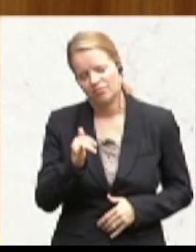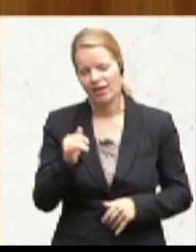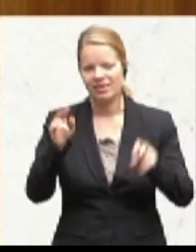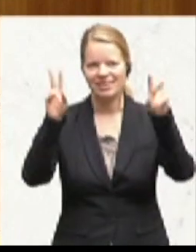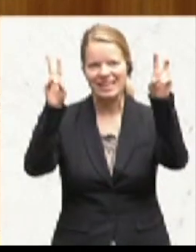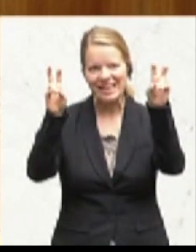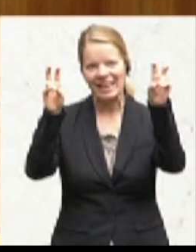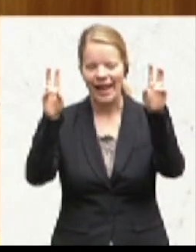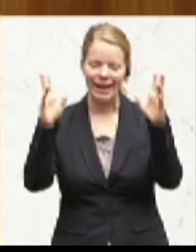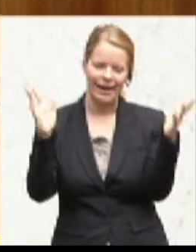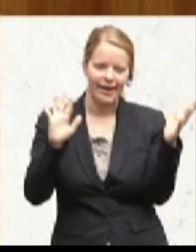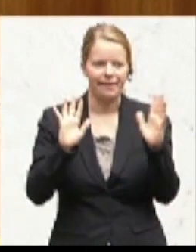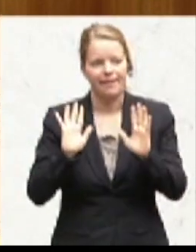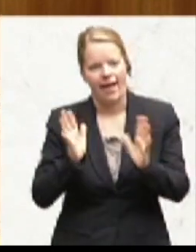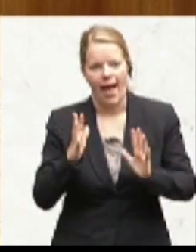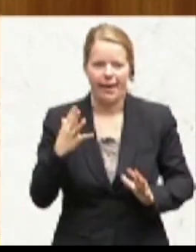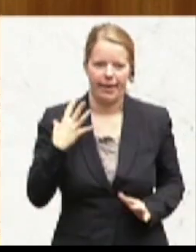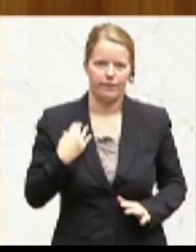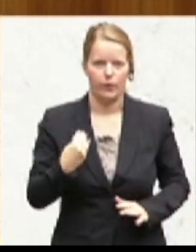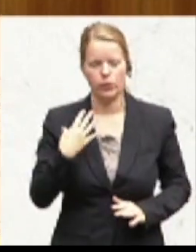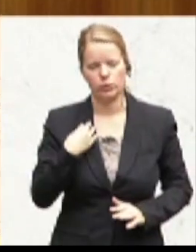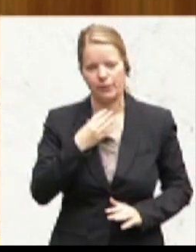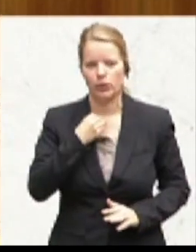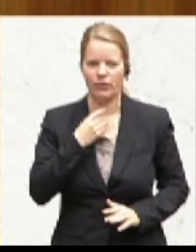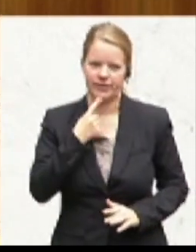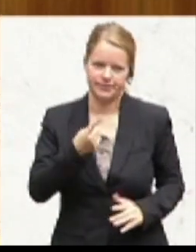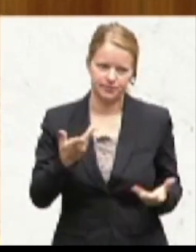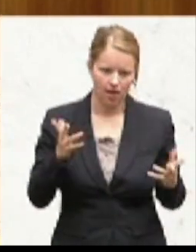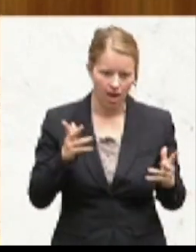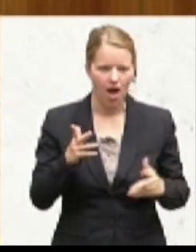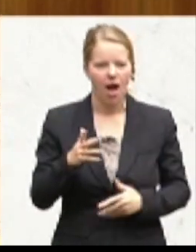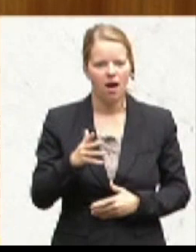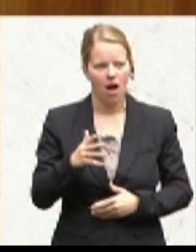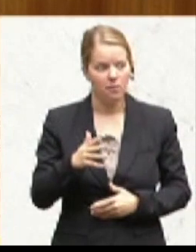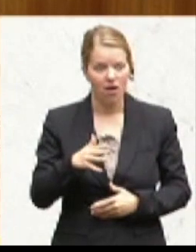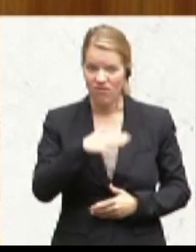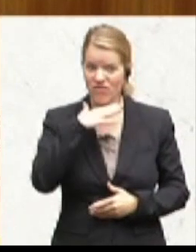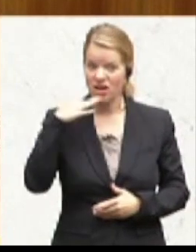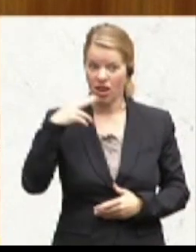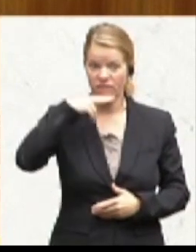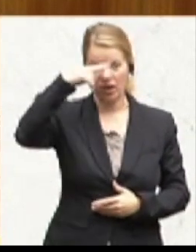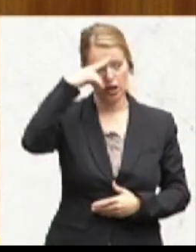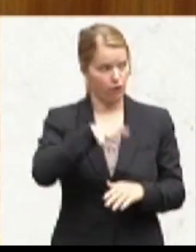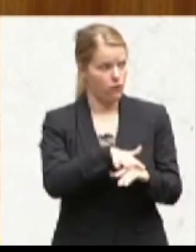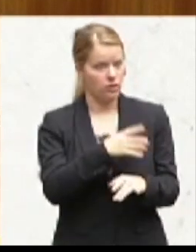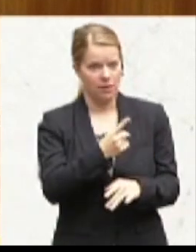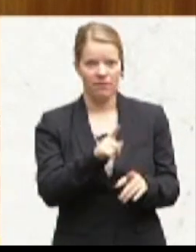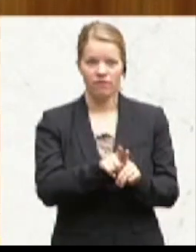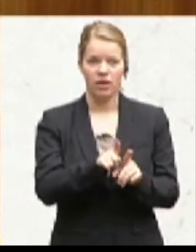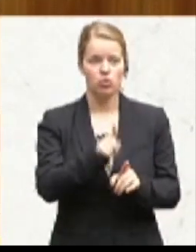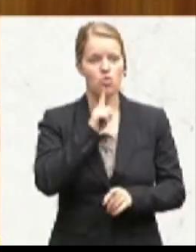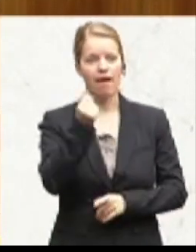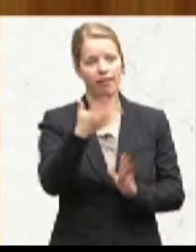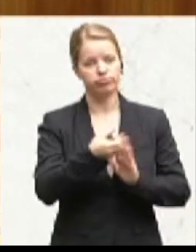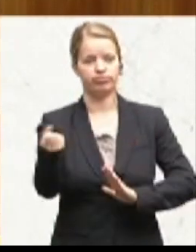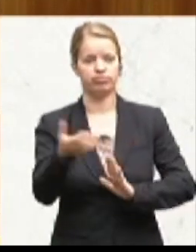gewöhnungsbedürftig war, so fühlen sich mit Sicherheit einige Väter einfach nur als Bankomat. Das liegt jetzt aber nicht daran, dass die Väter so